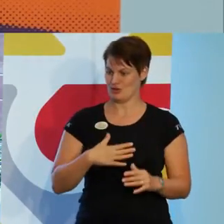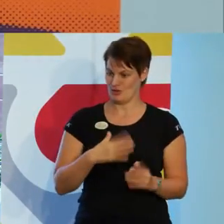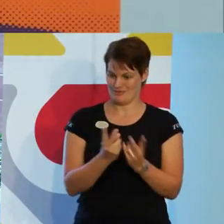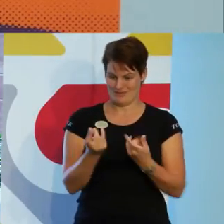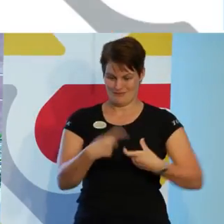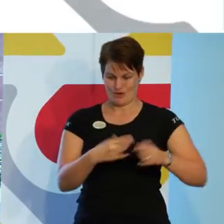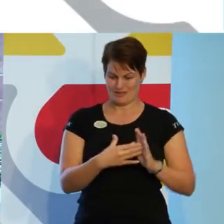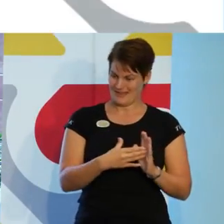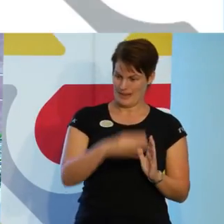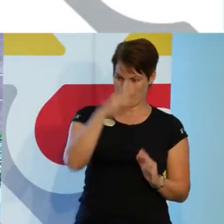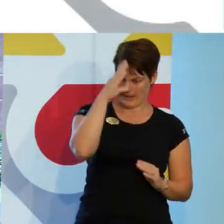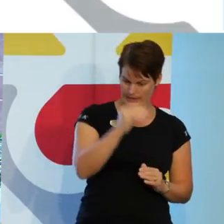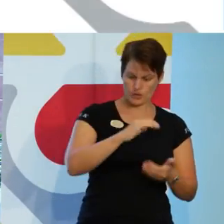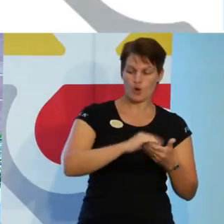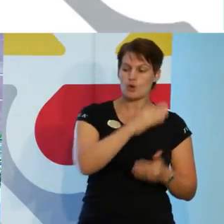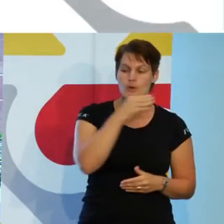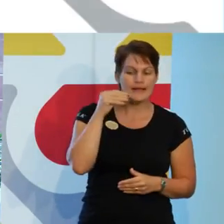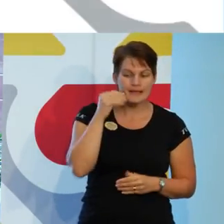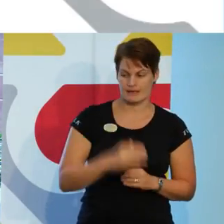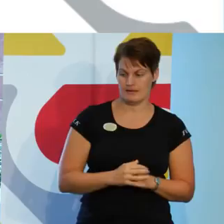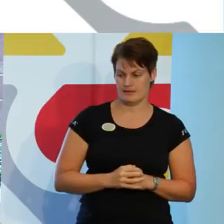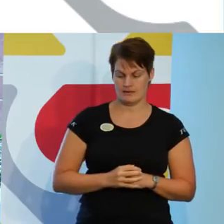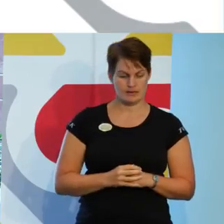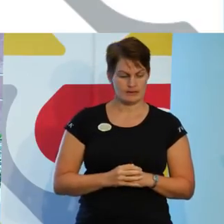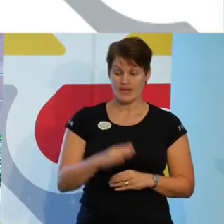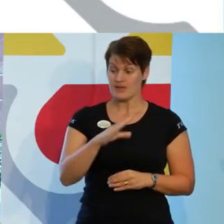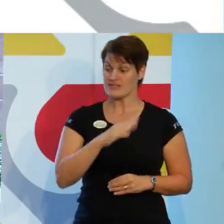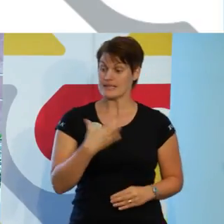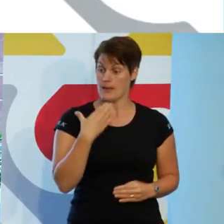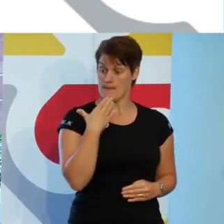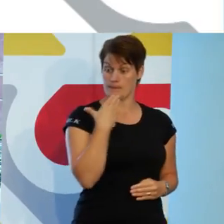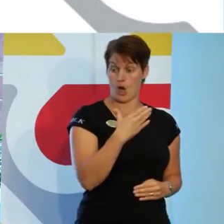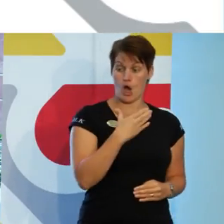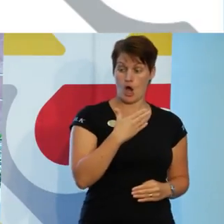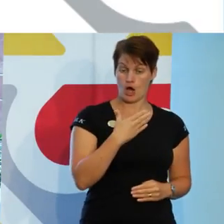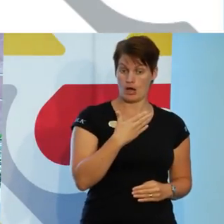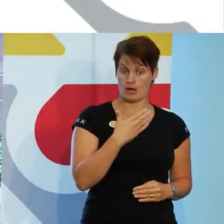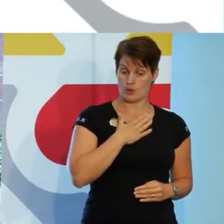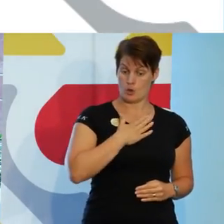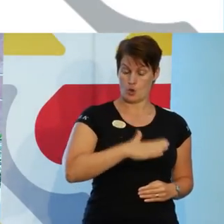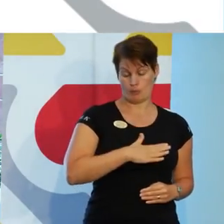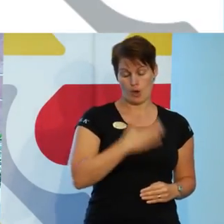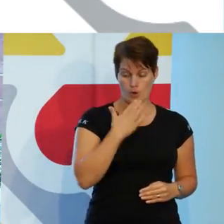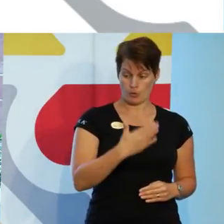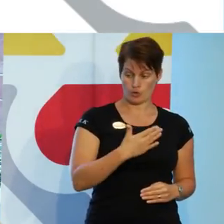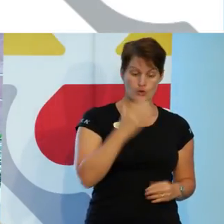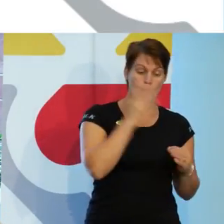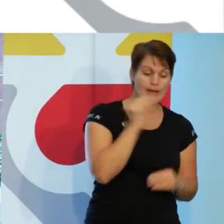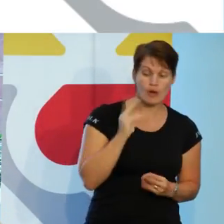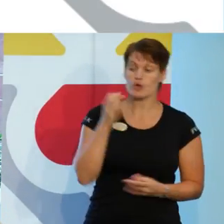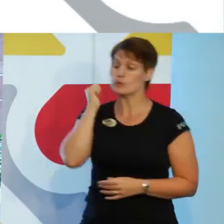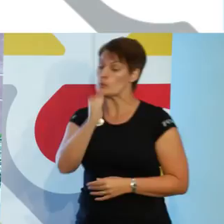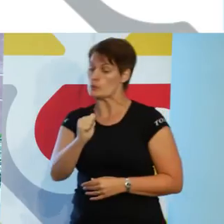maskulinitet och skägg. Finns det ett gott skägg? Och ett ont skägg.